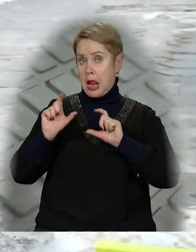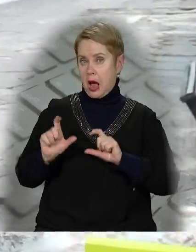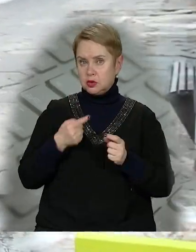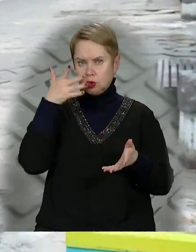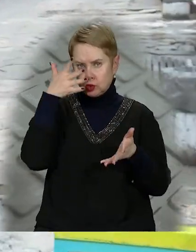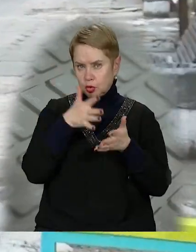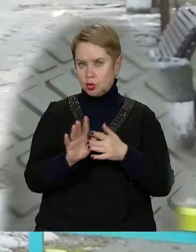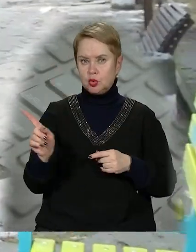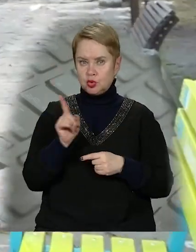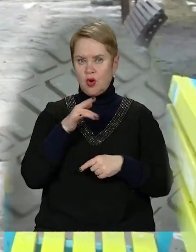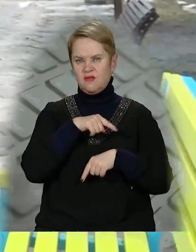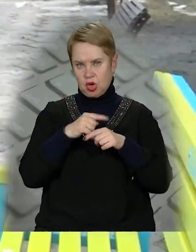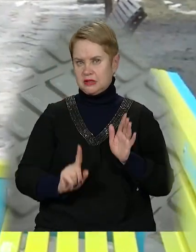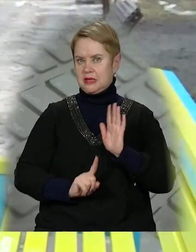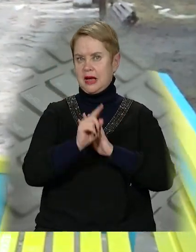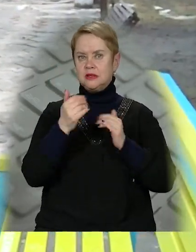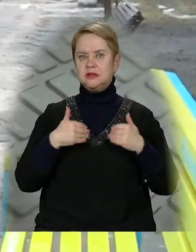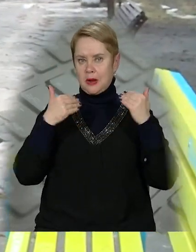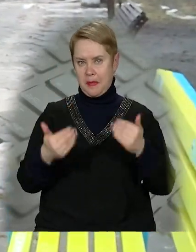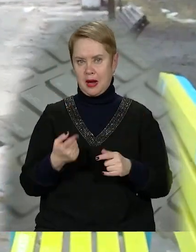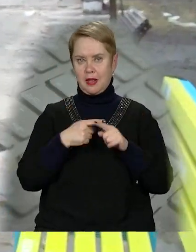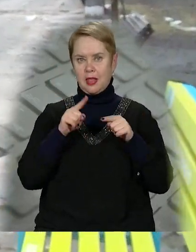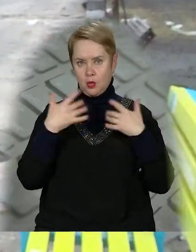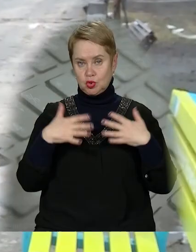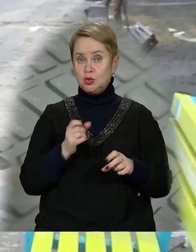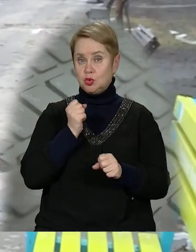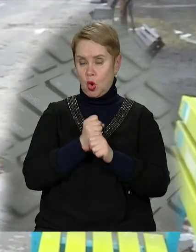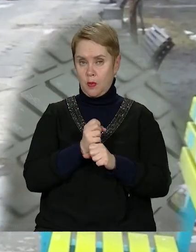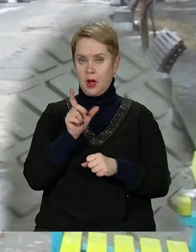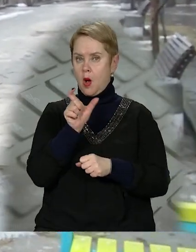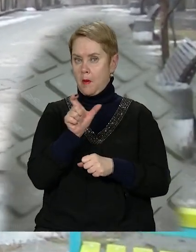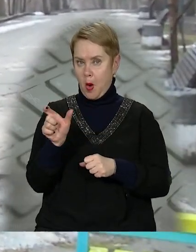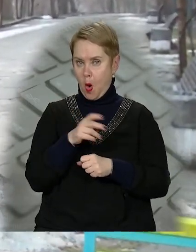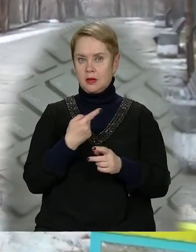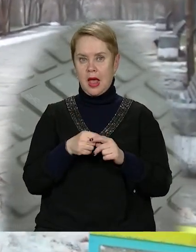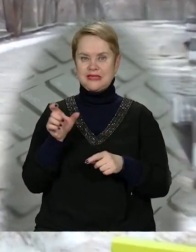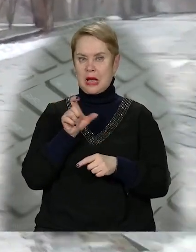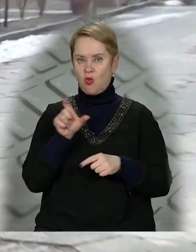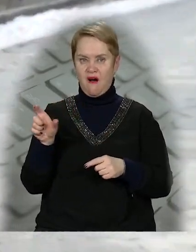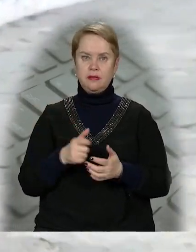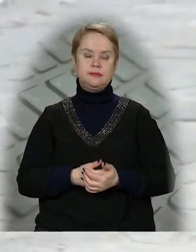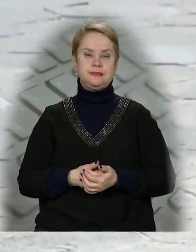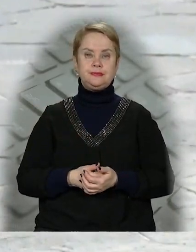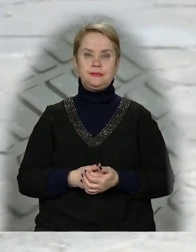лавочки, усвідомлює, що час настав. І парші кроки я вже зробив. QR-код просканував.